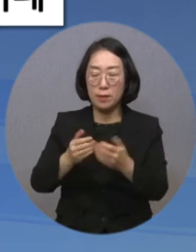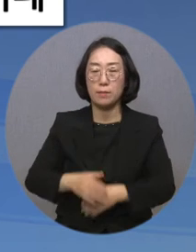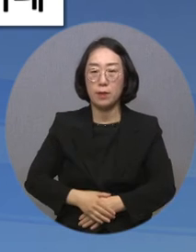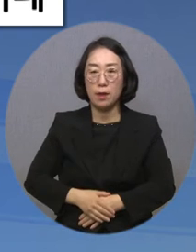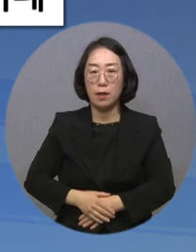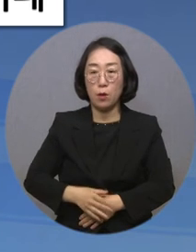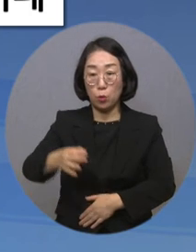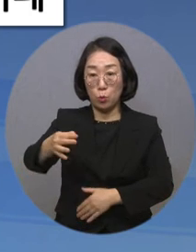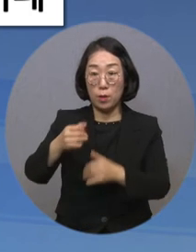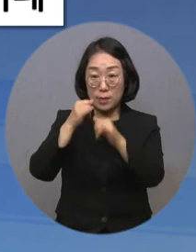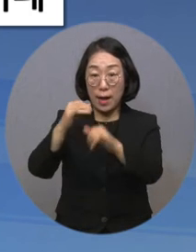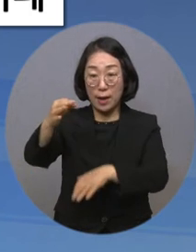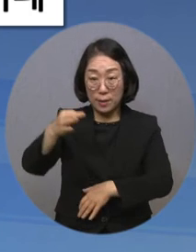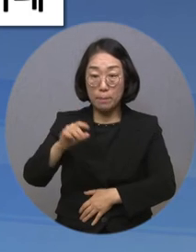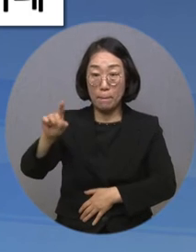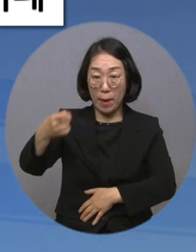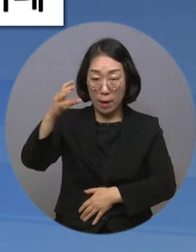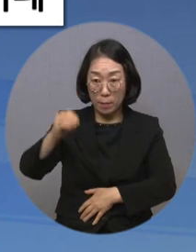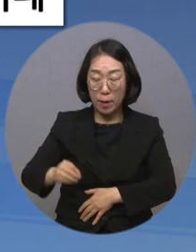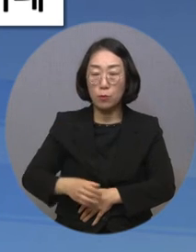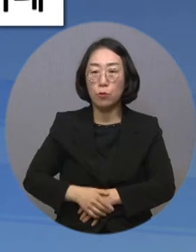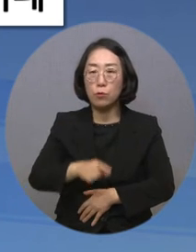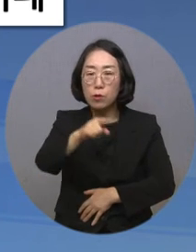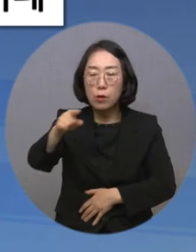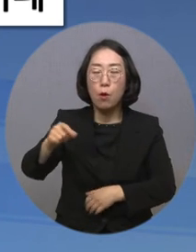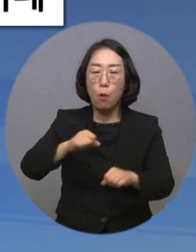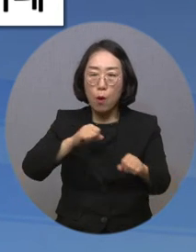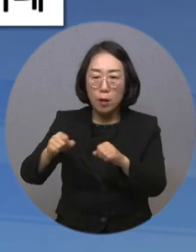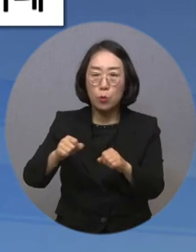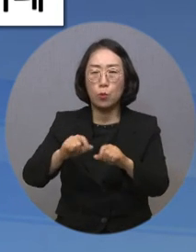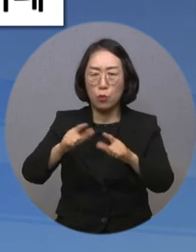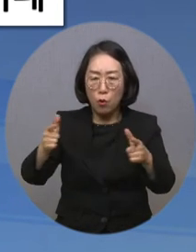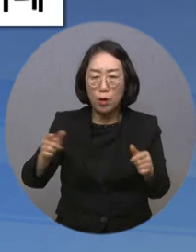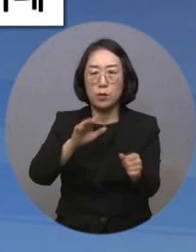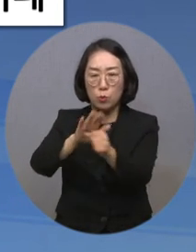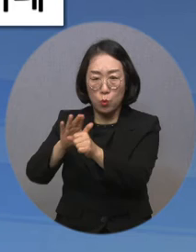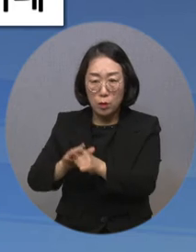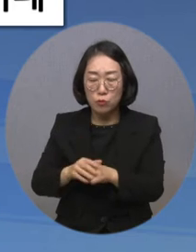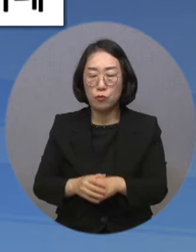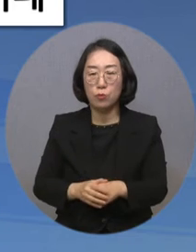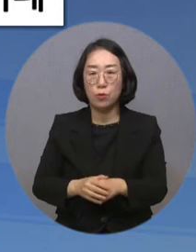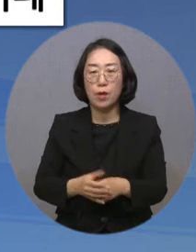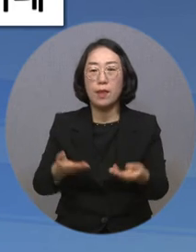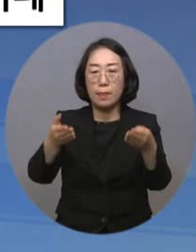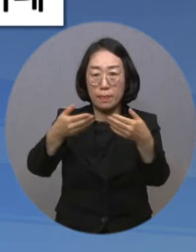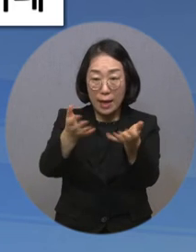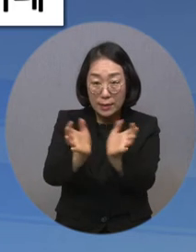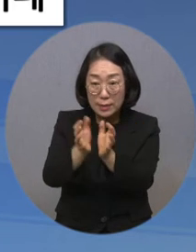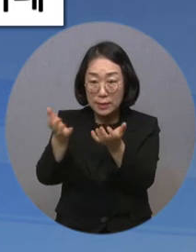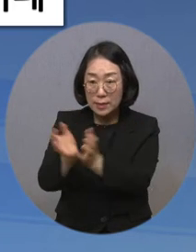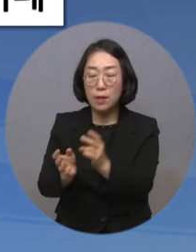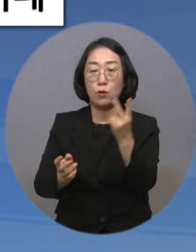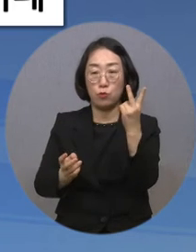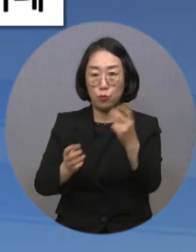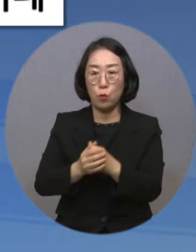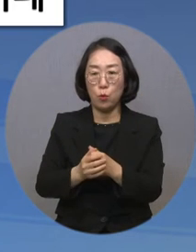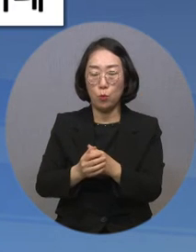포상금 100만원은 중복발달장애인의 고용분야 참여기회를 적극 지원한 장애인단체 2곳과